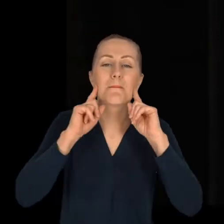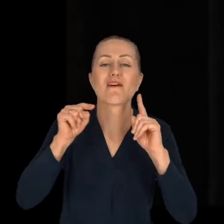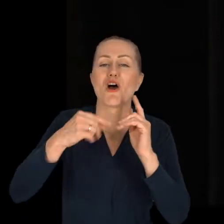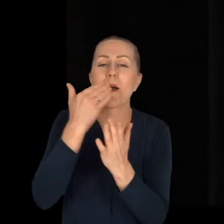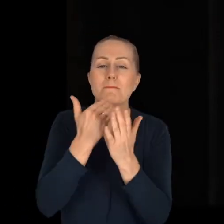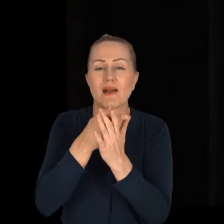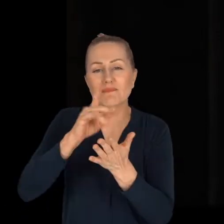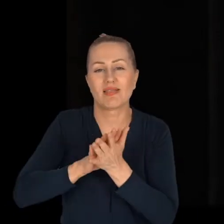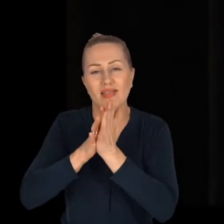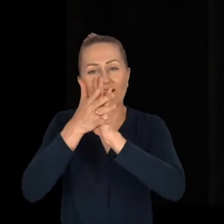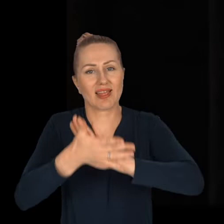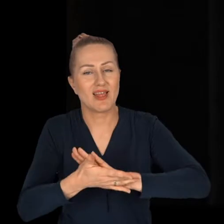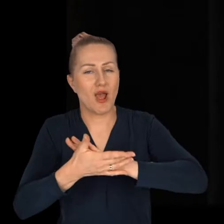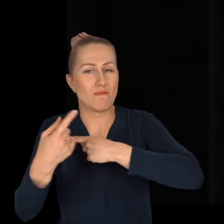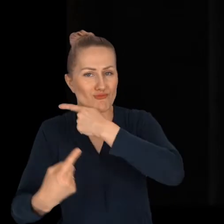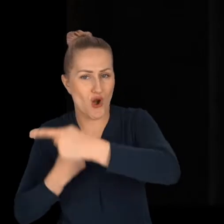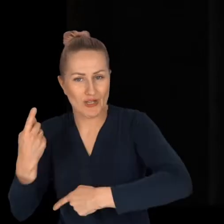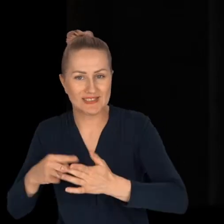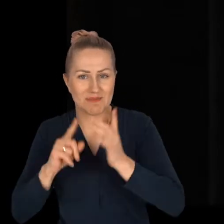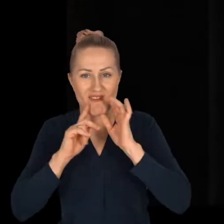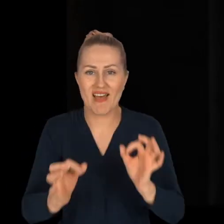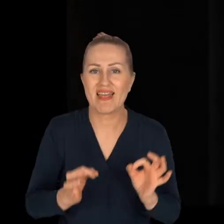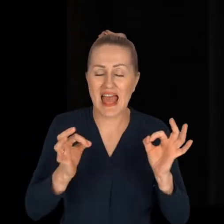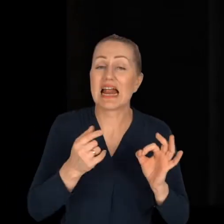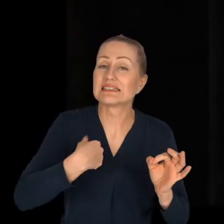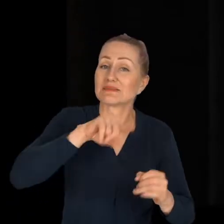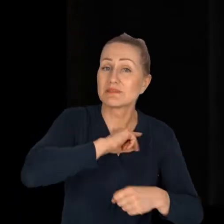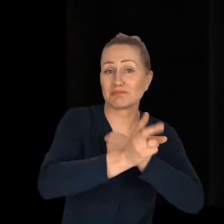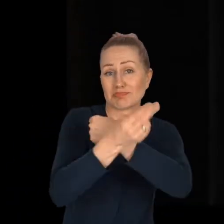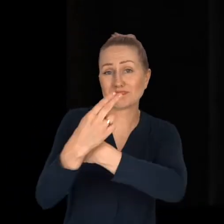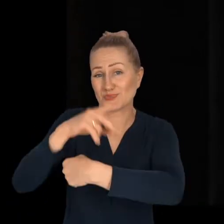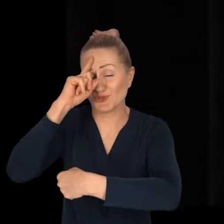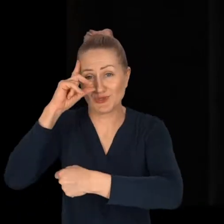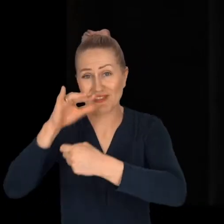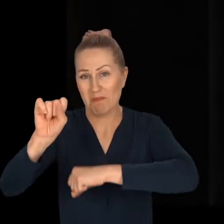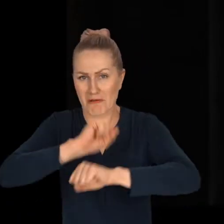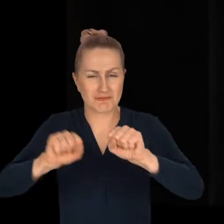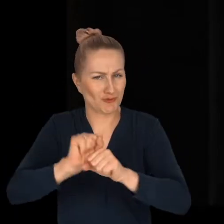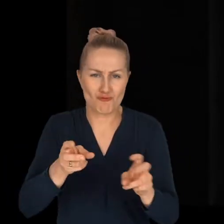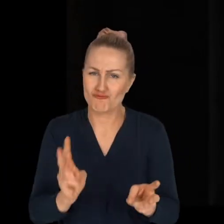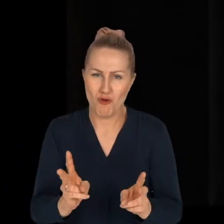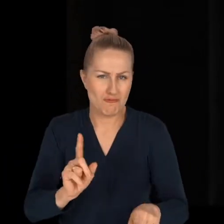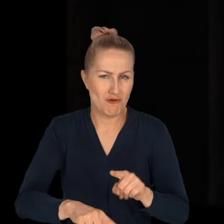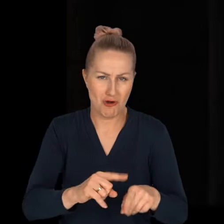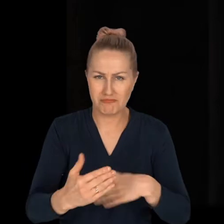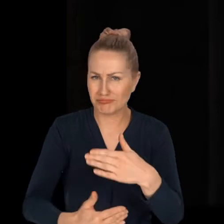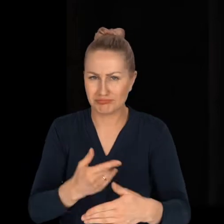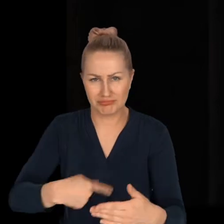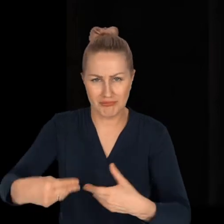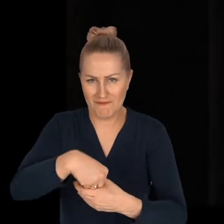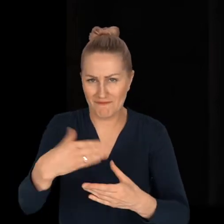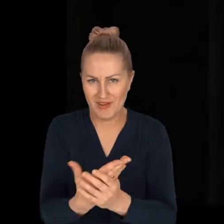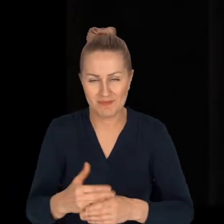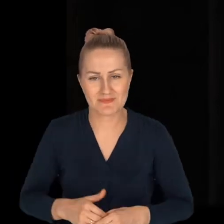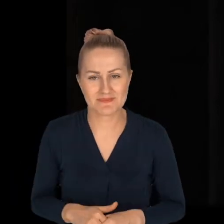przerodził się w proces i na chwilę obecną zatrudnianie osób z niepełnosprawnościami jest standardowym procesem w naszej